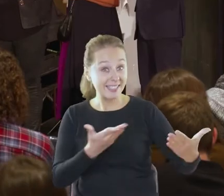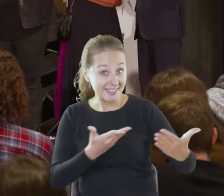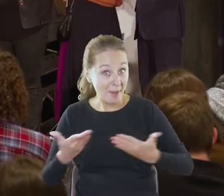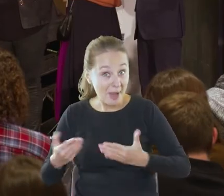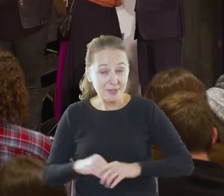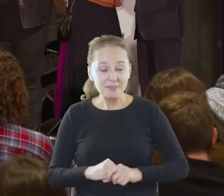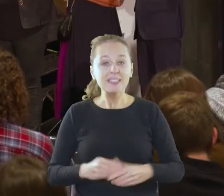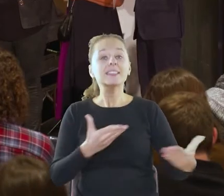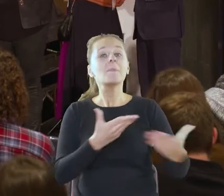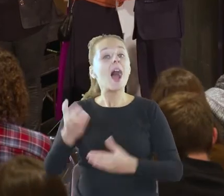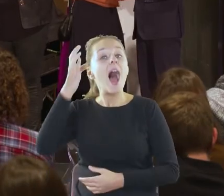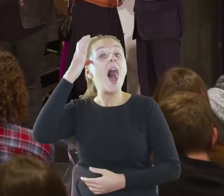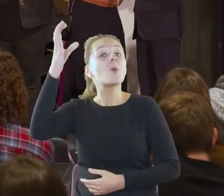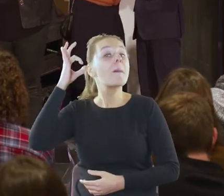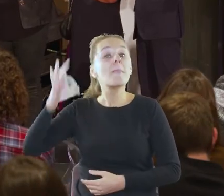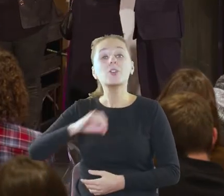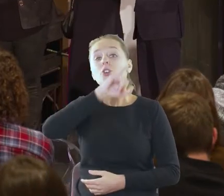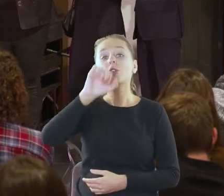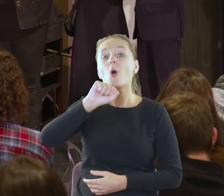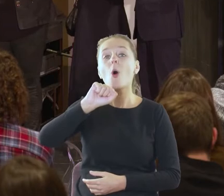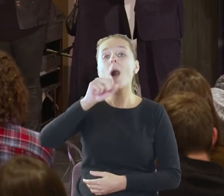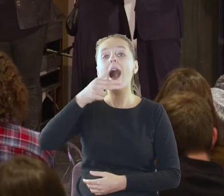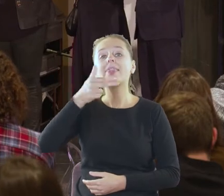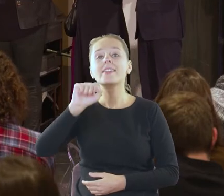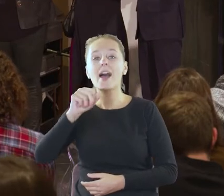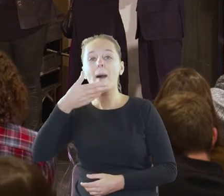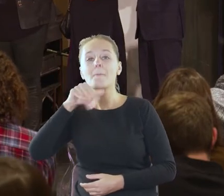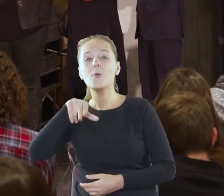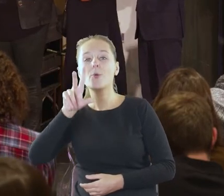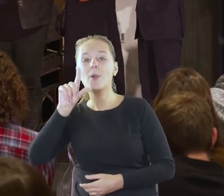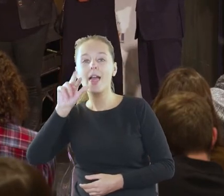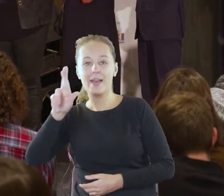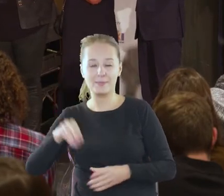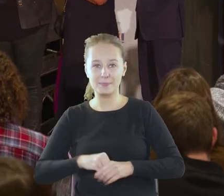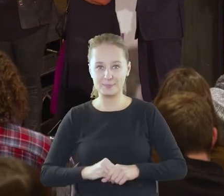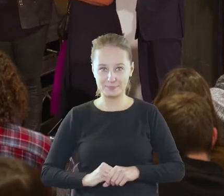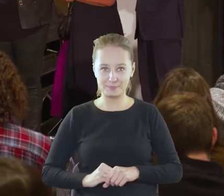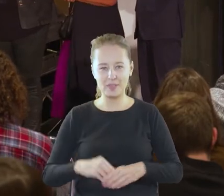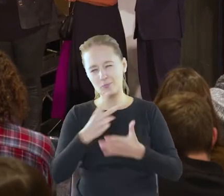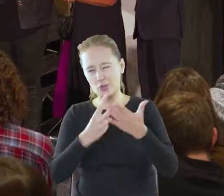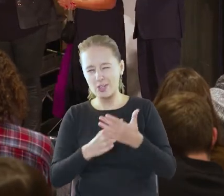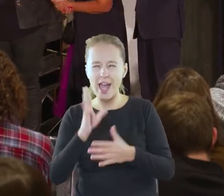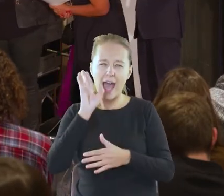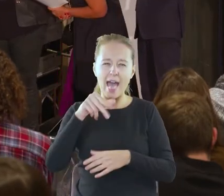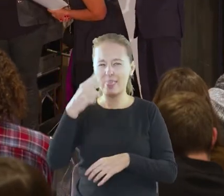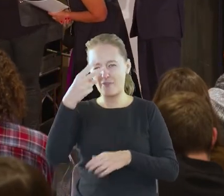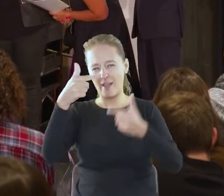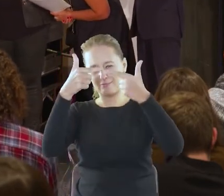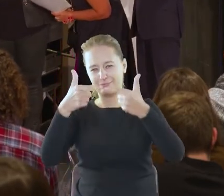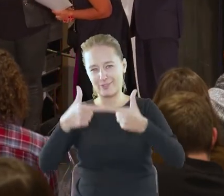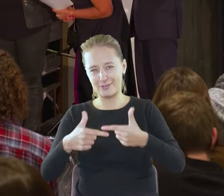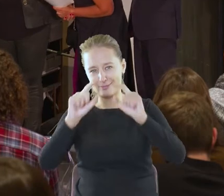Zapraszam autorkę panią Joannę Miller do przeczytania dwóch pierwszych zwrotek.